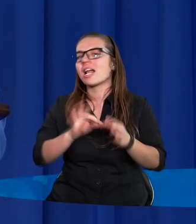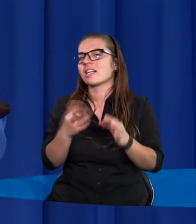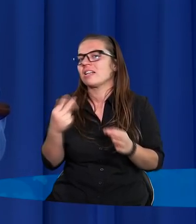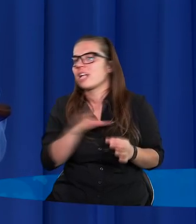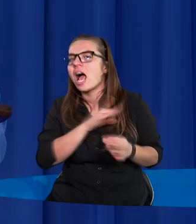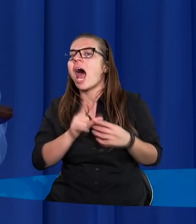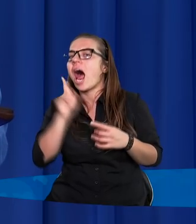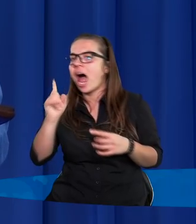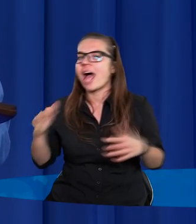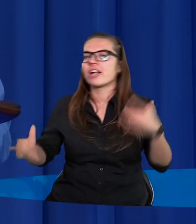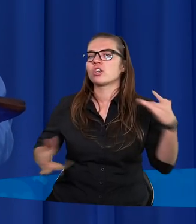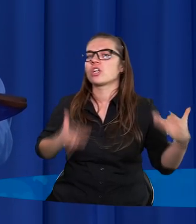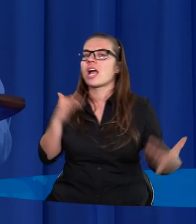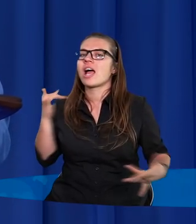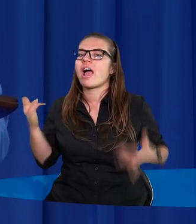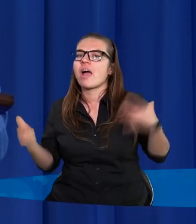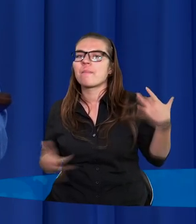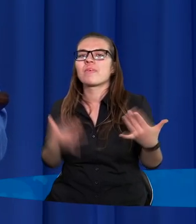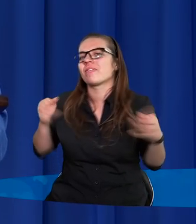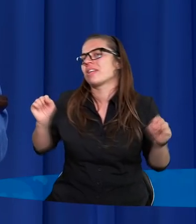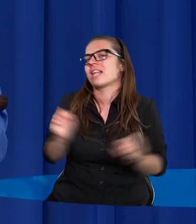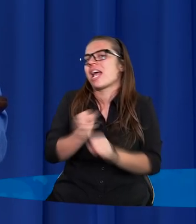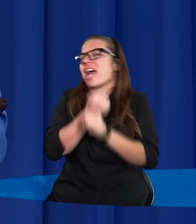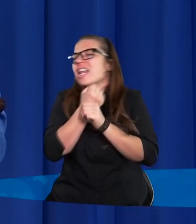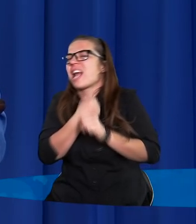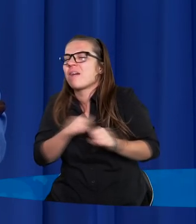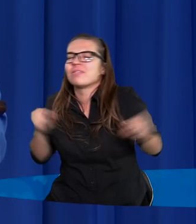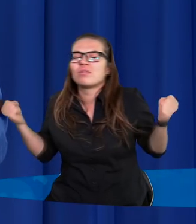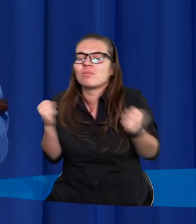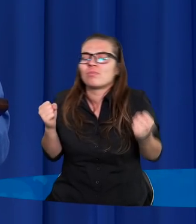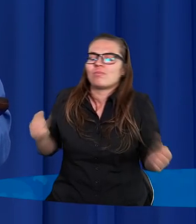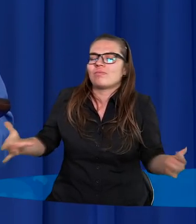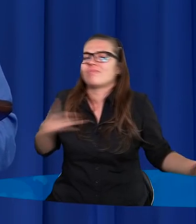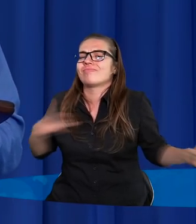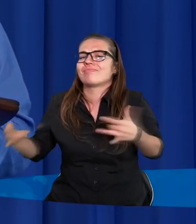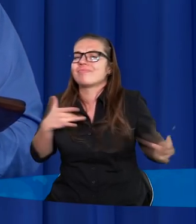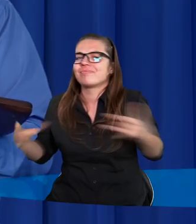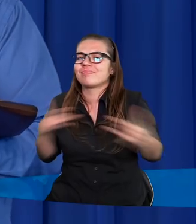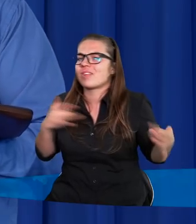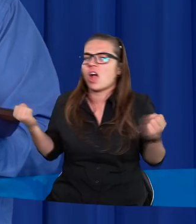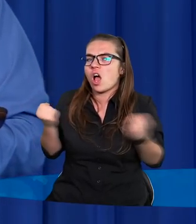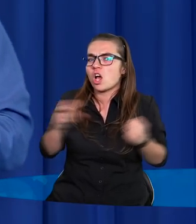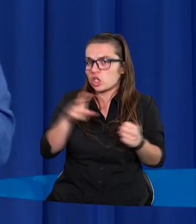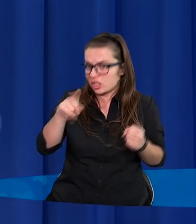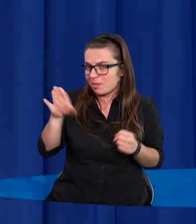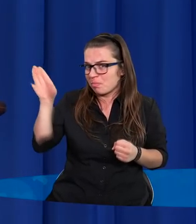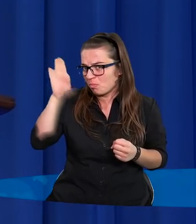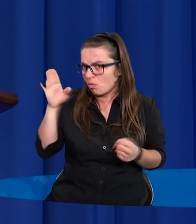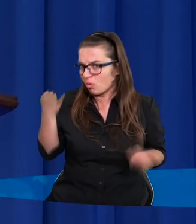umierają, a cierpią w niesamowitych męczarniach. Czy taki Bóg